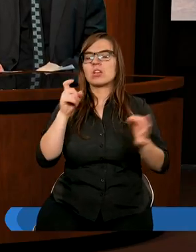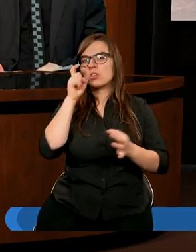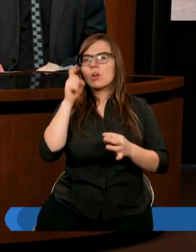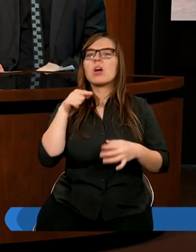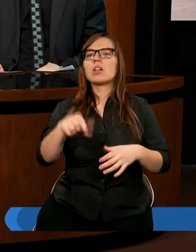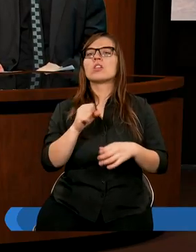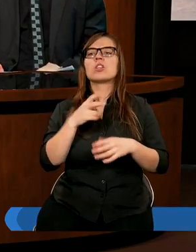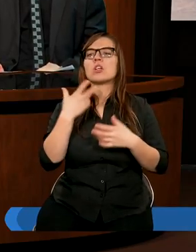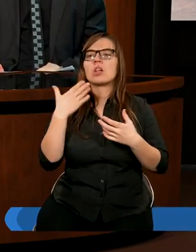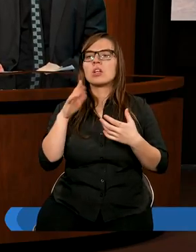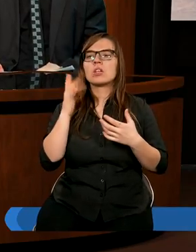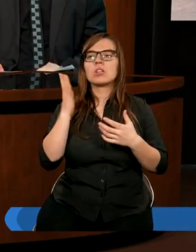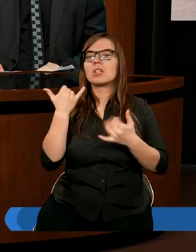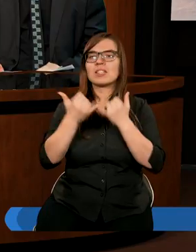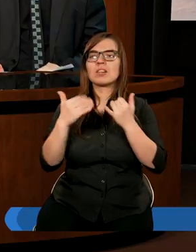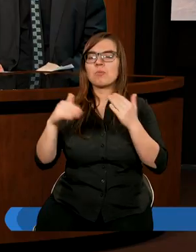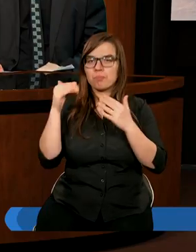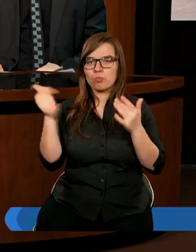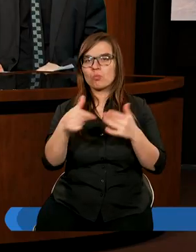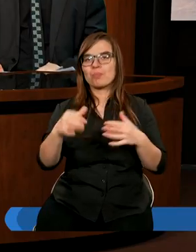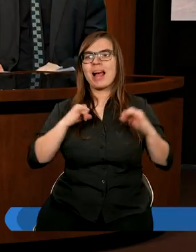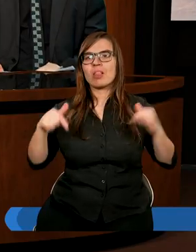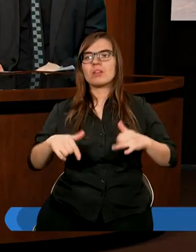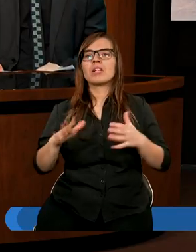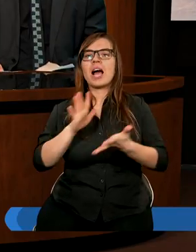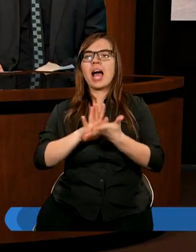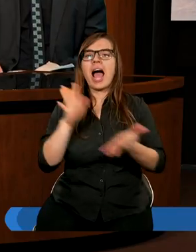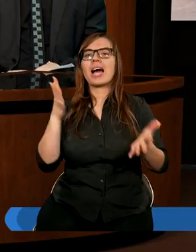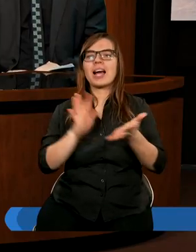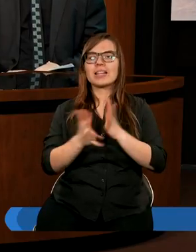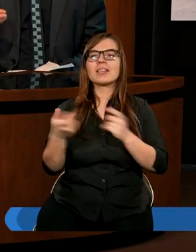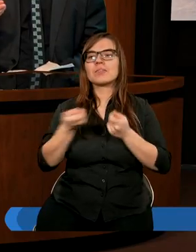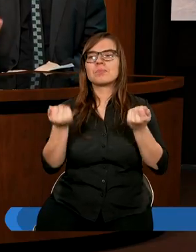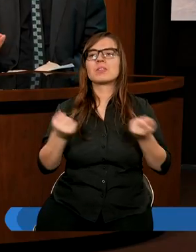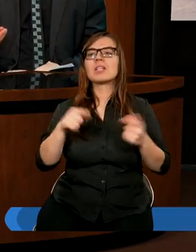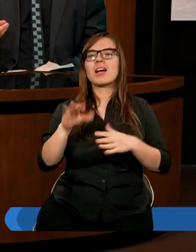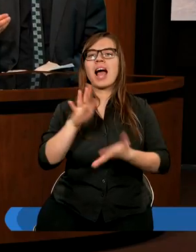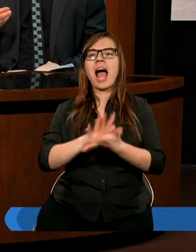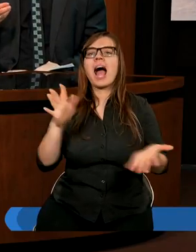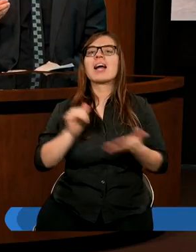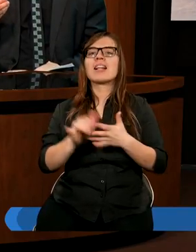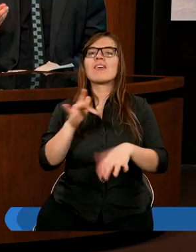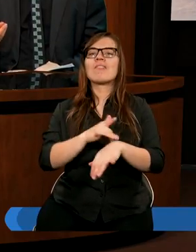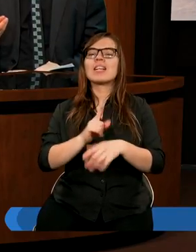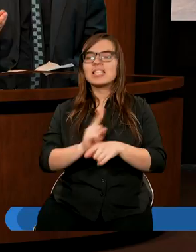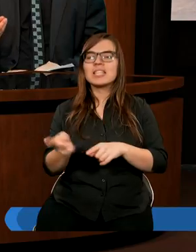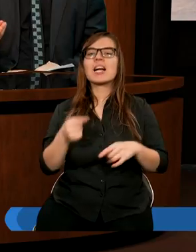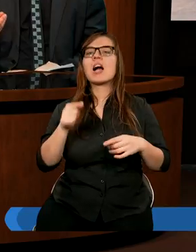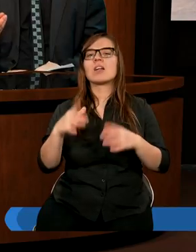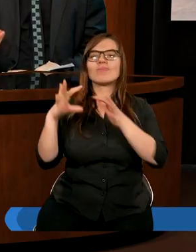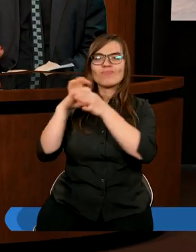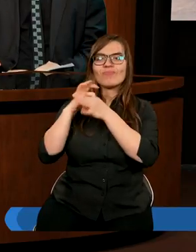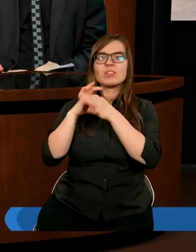człowiek do nieba nic nie weźmie poza charakterem. A ten charakter, który jest wynikiem wypracowania z